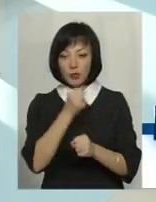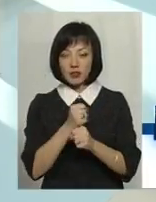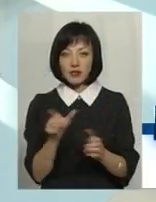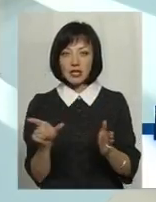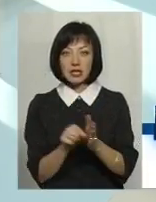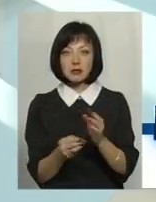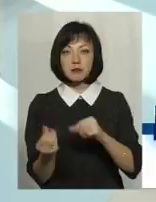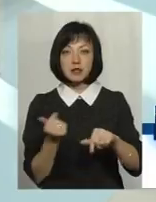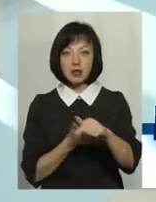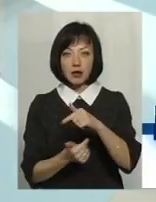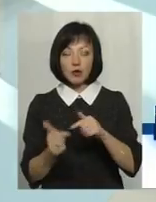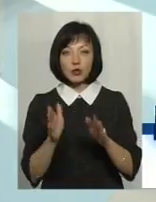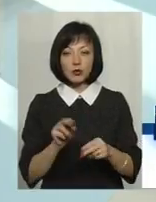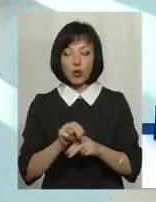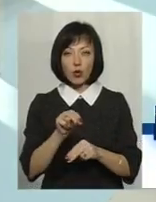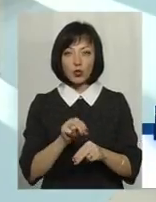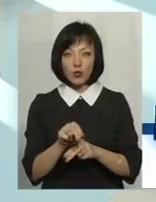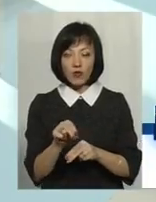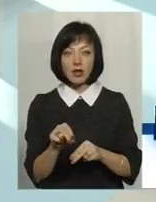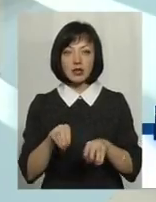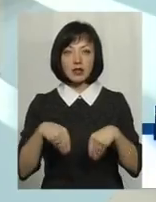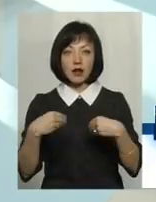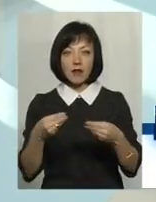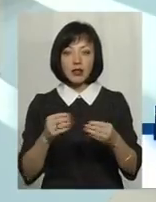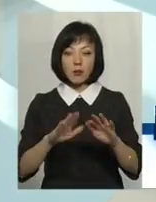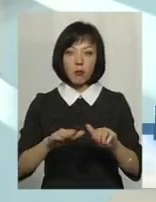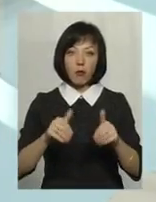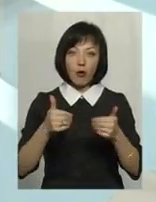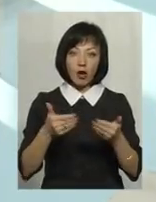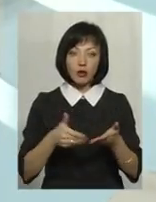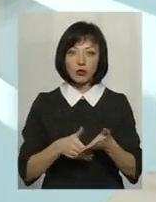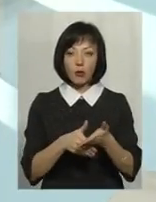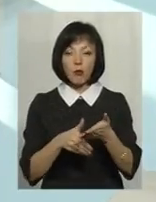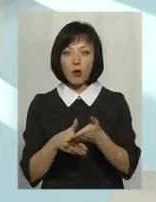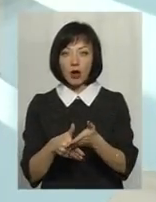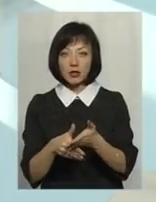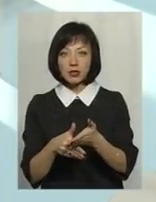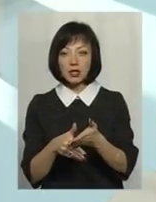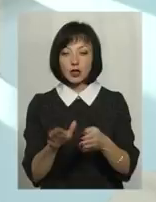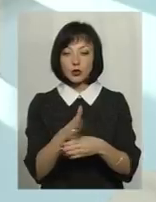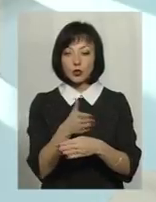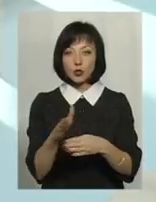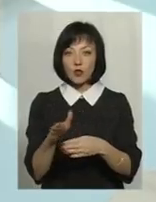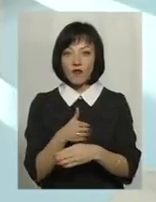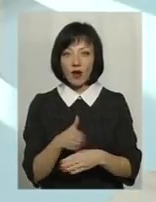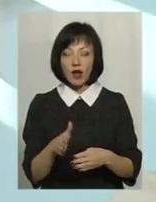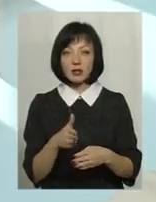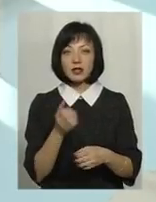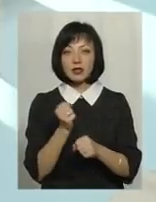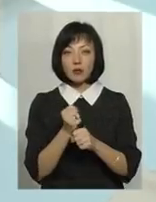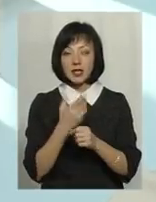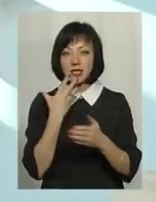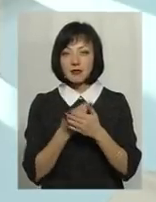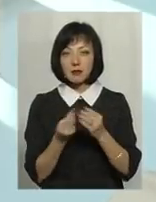ми їх готувати, скажімо, де ми вже будемо надавати поради, допомагати їм структурувати свій бізнес в двох